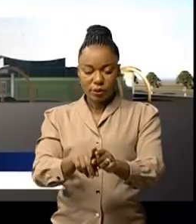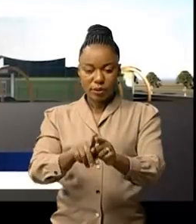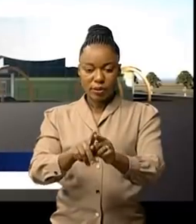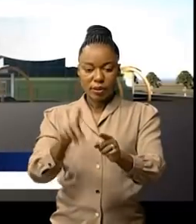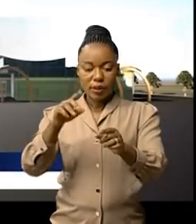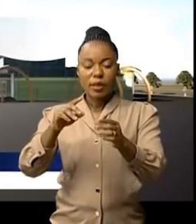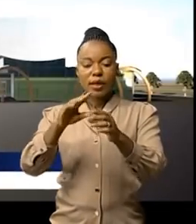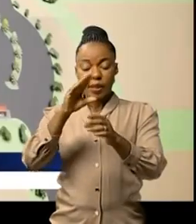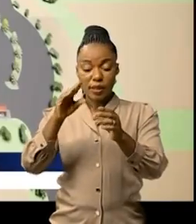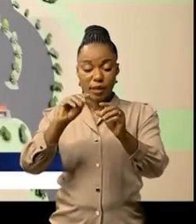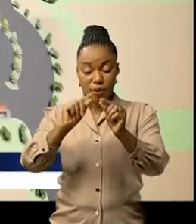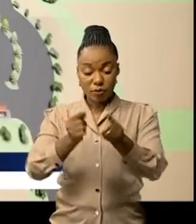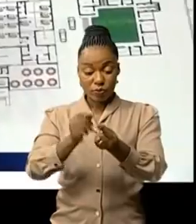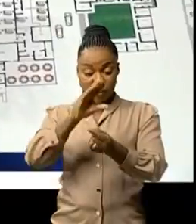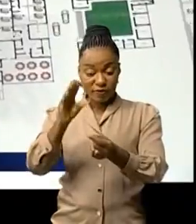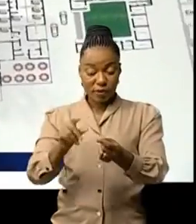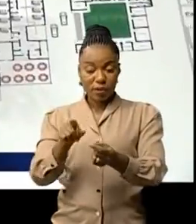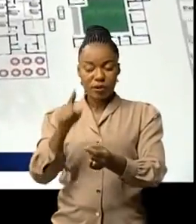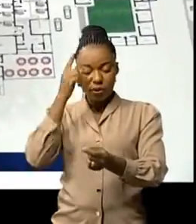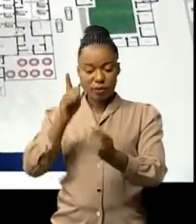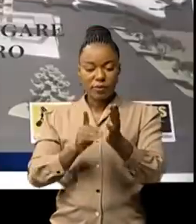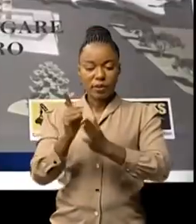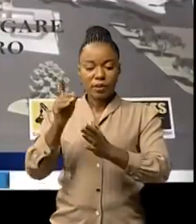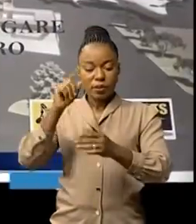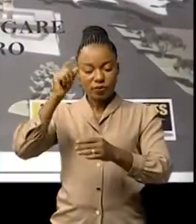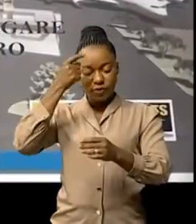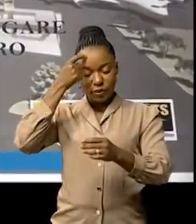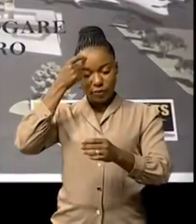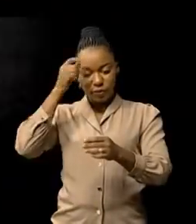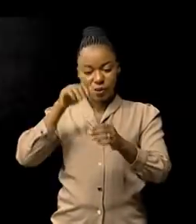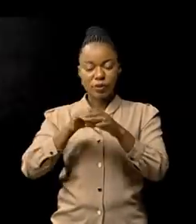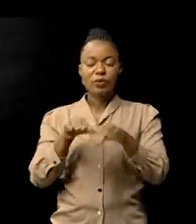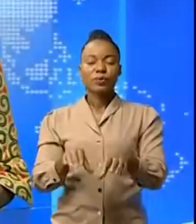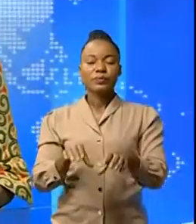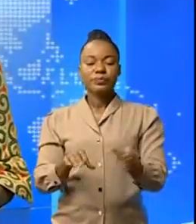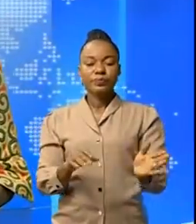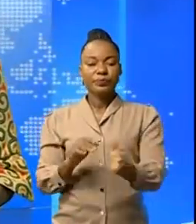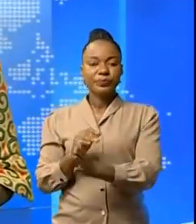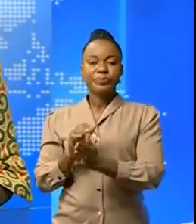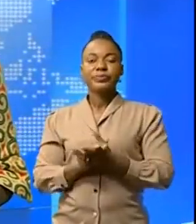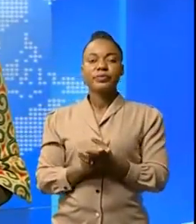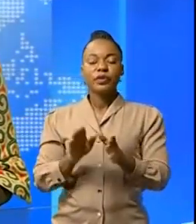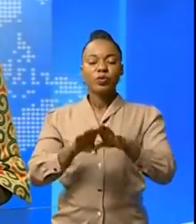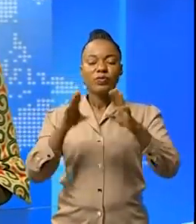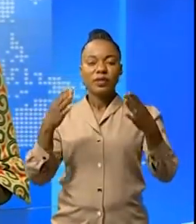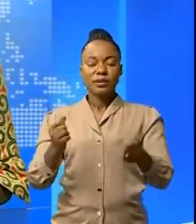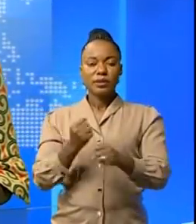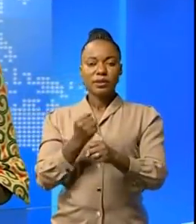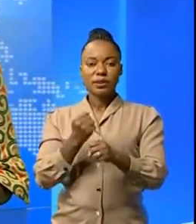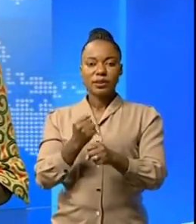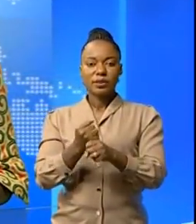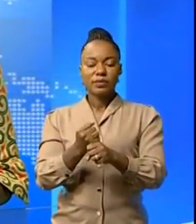Africa est l'un des partenaires au développement du gouvernement congolais. Ouverture de travaux du